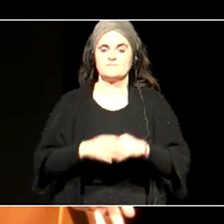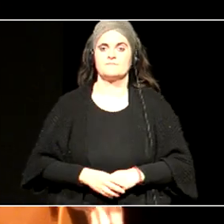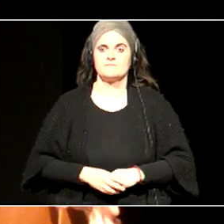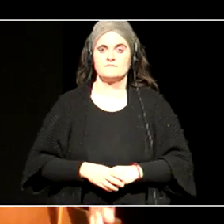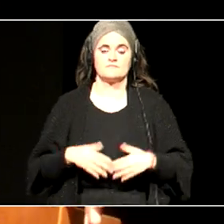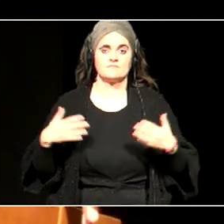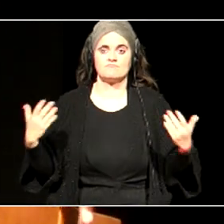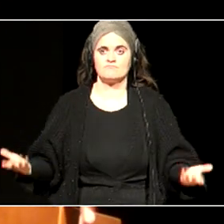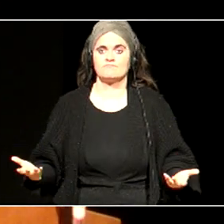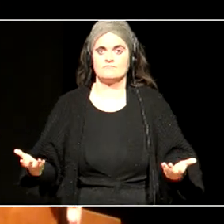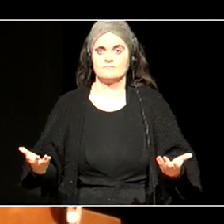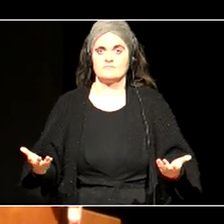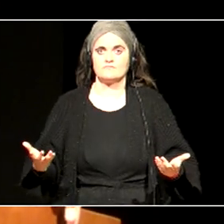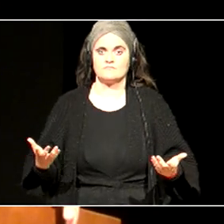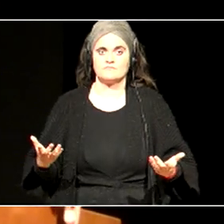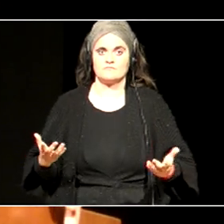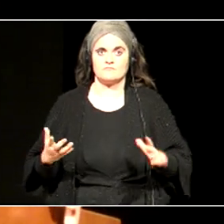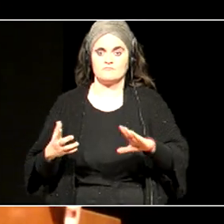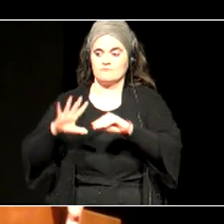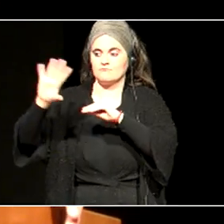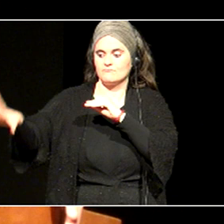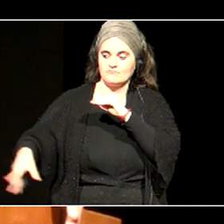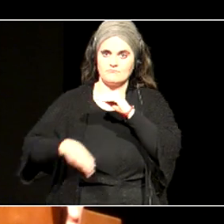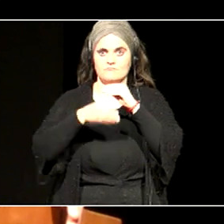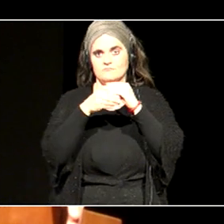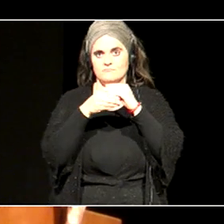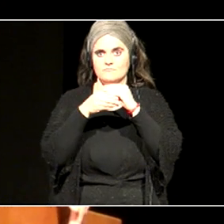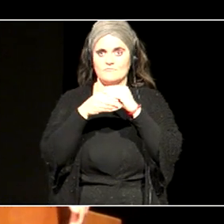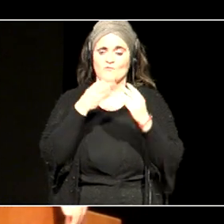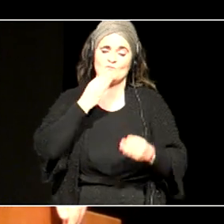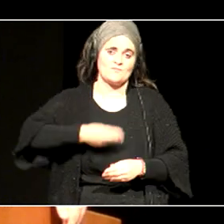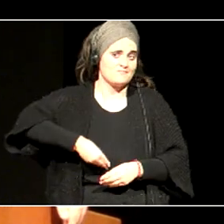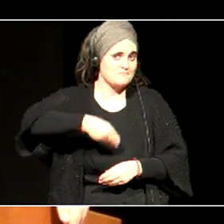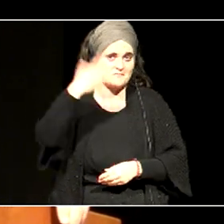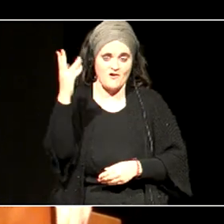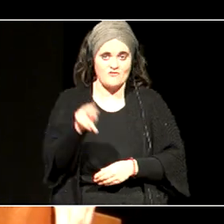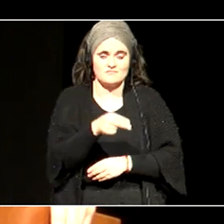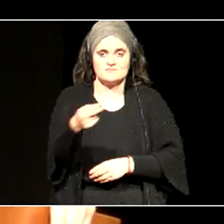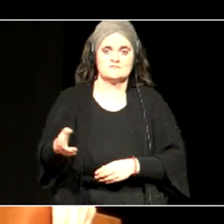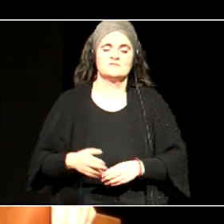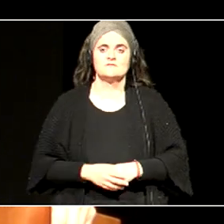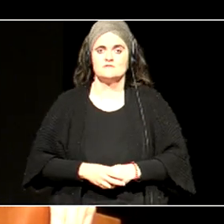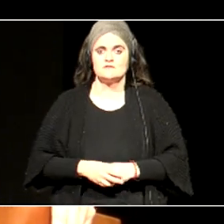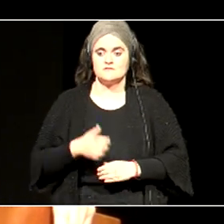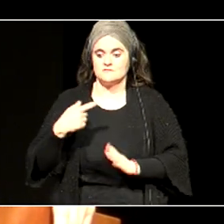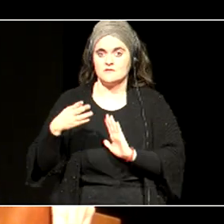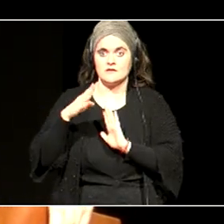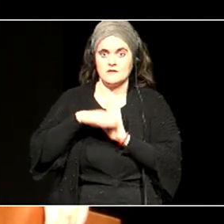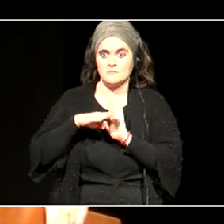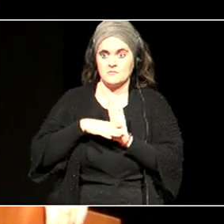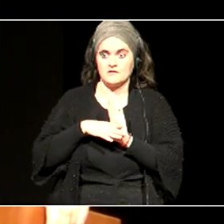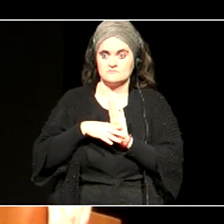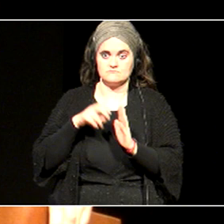beraz, geitu egiten baldin badugu, hobeto egingo ditugu gauzak, eta plan hau horren